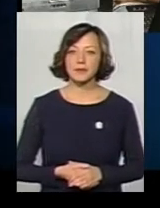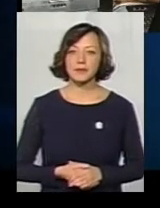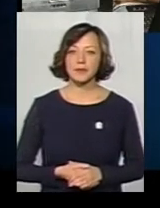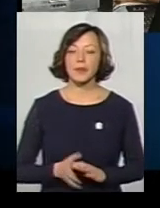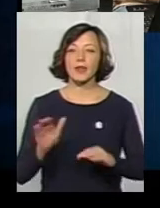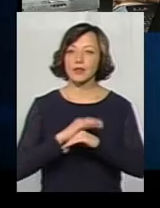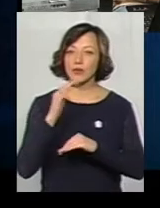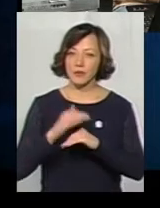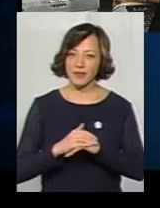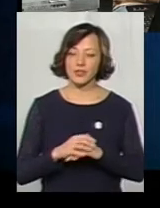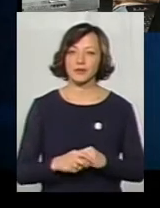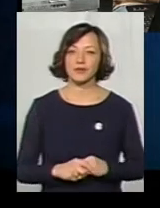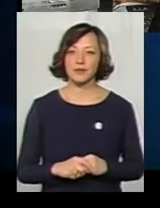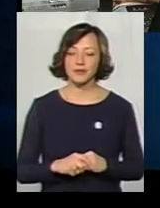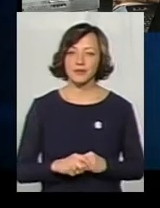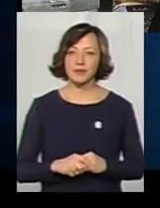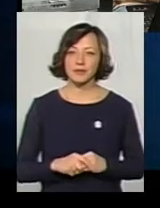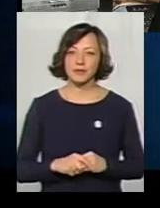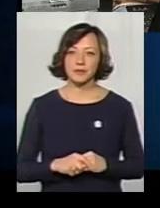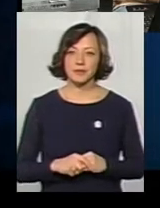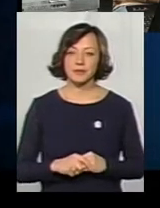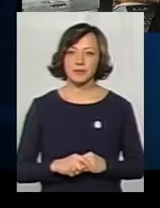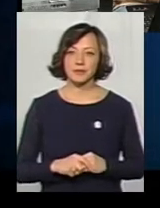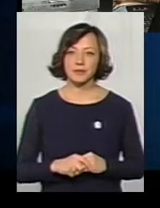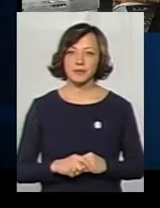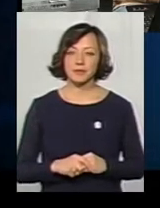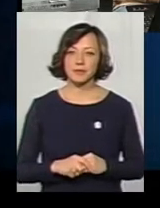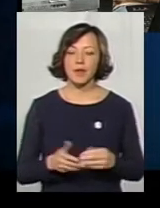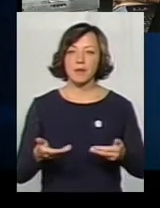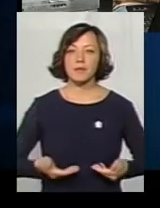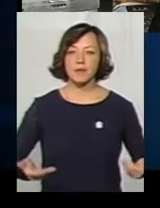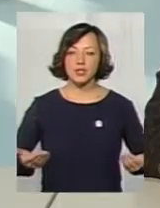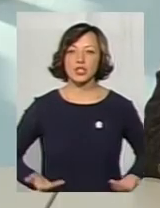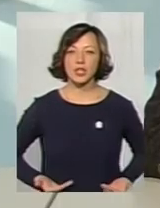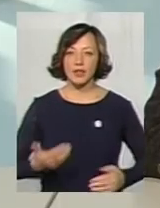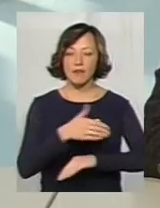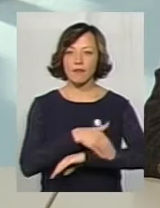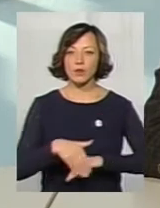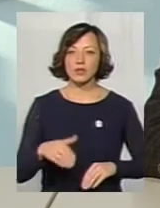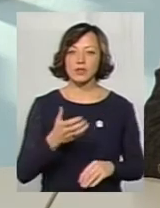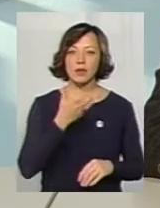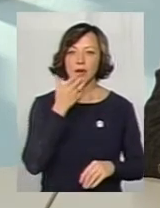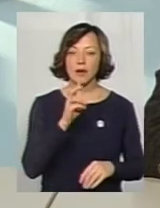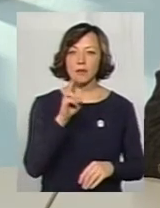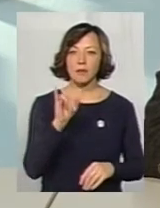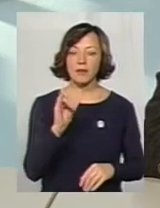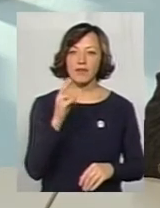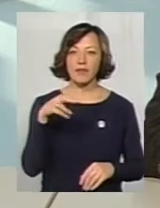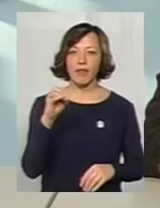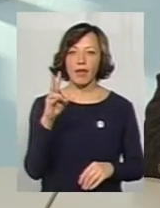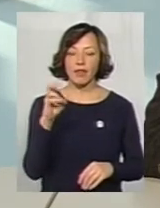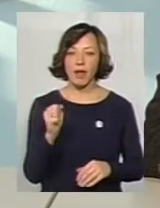Добрий вечір. Добрий вечір. Це, ми жителі вулиці Кідельної, навпроти нас